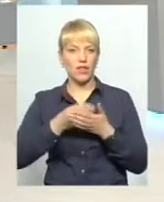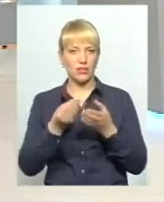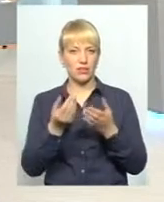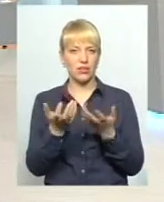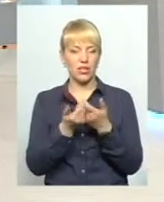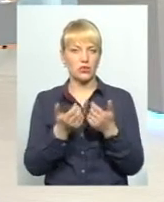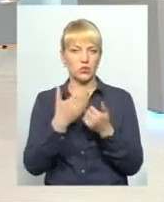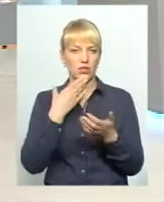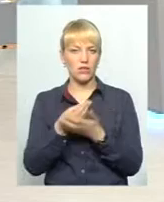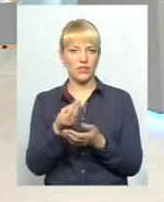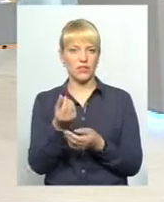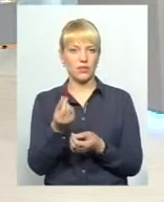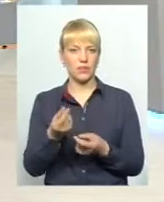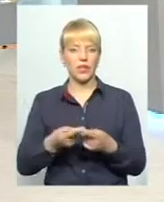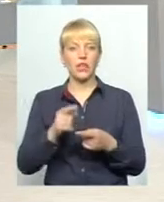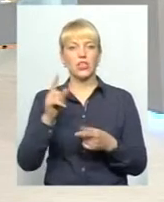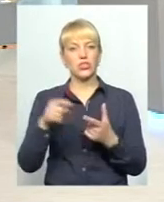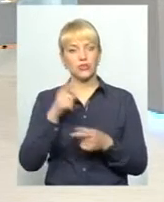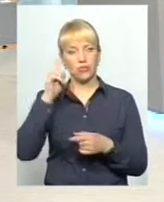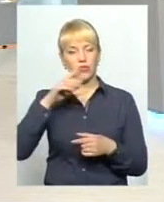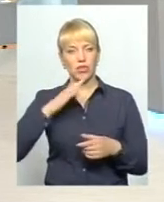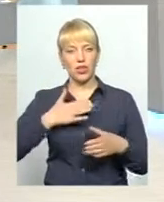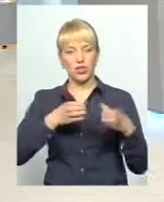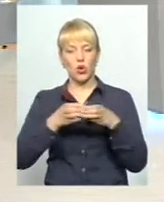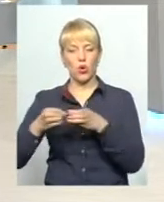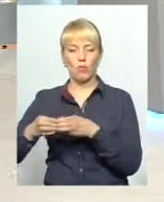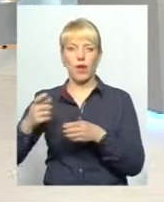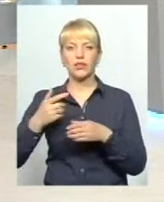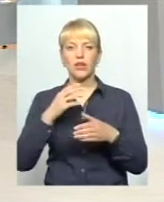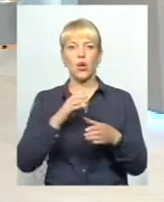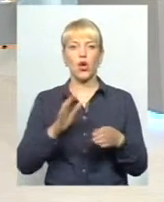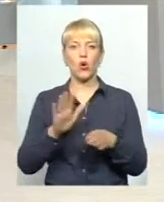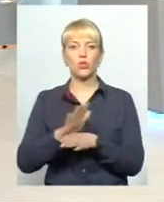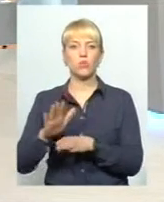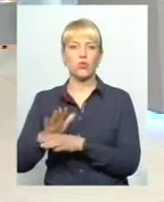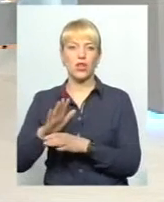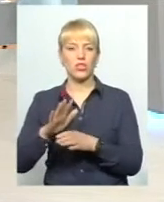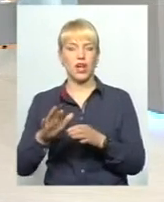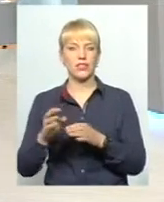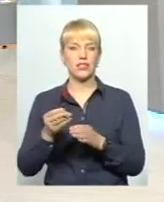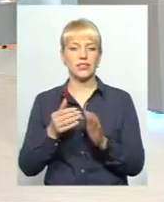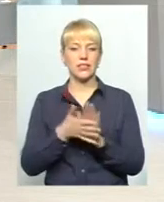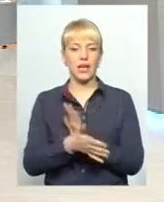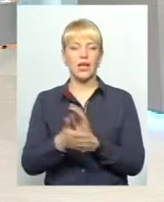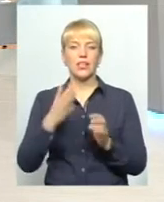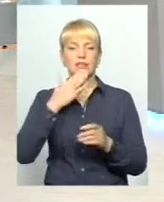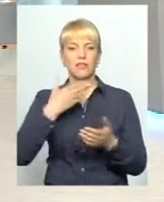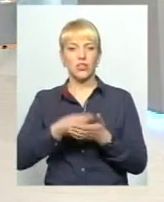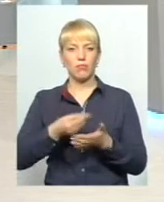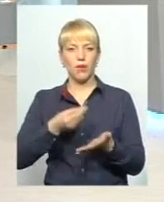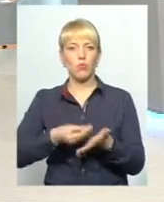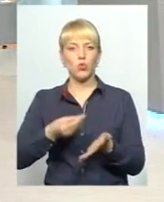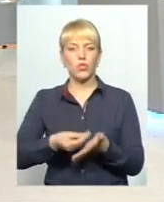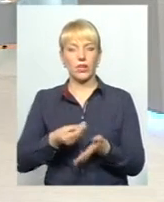Чи вміють наші громади розпоряджатися своїми місцевими, своїми бюджетами, адже справді